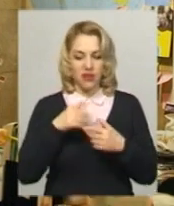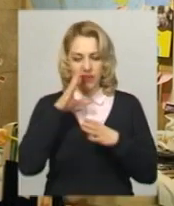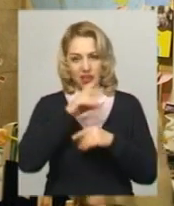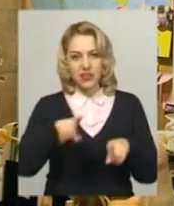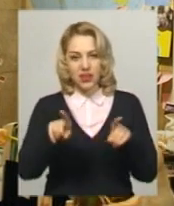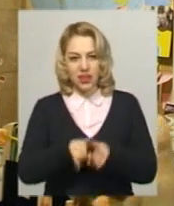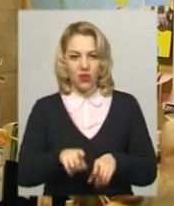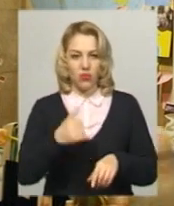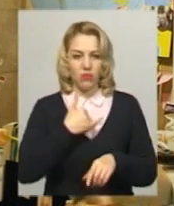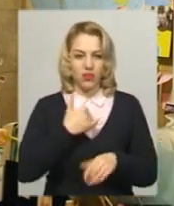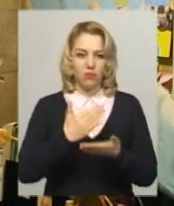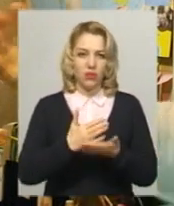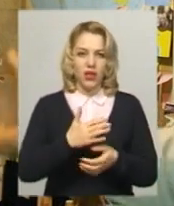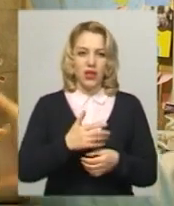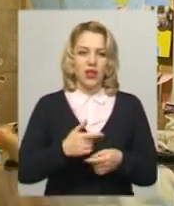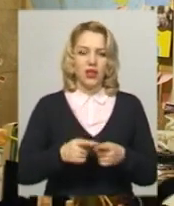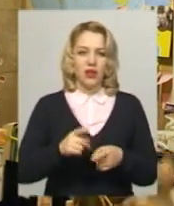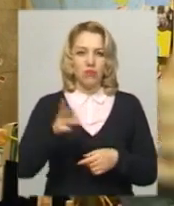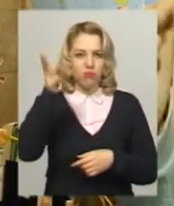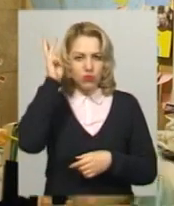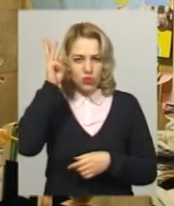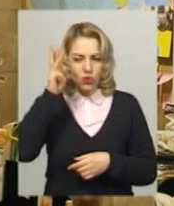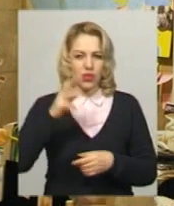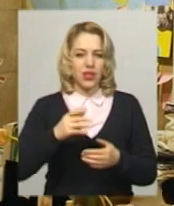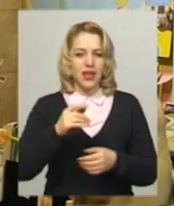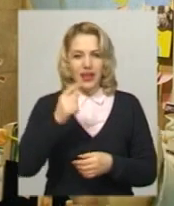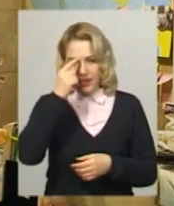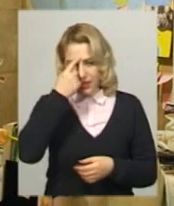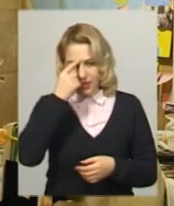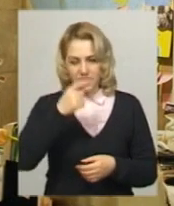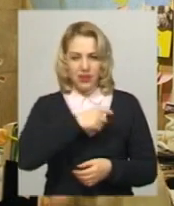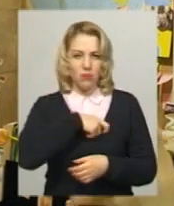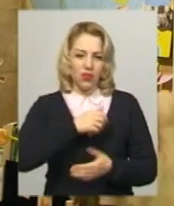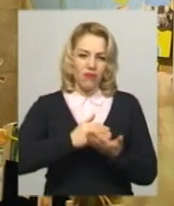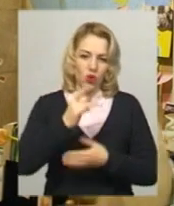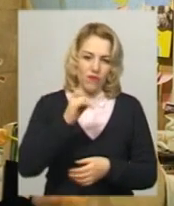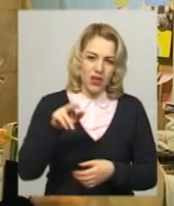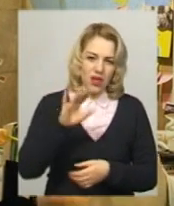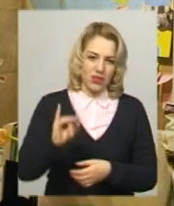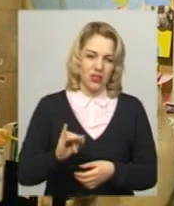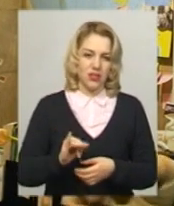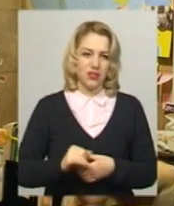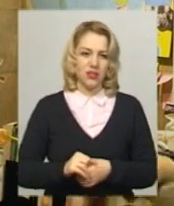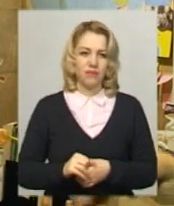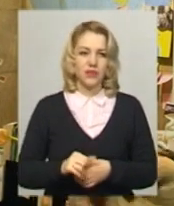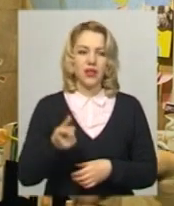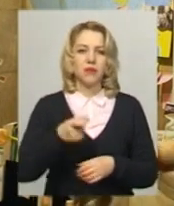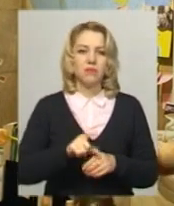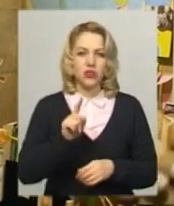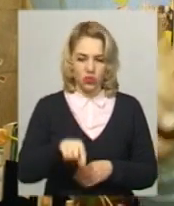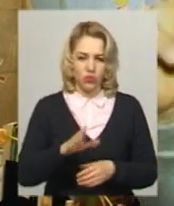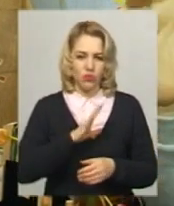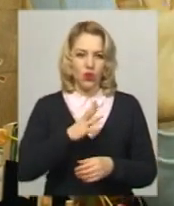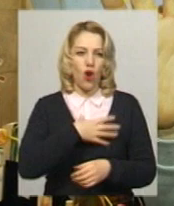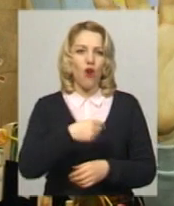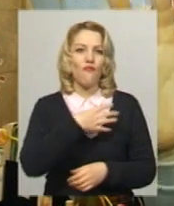так, в мене були і надзвичайно повноважний посол Індії, і депутати Верховної Ради, хто тільки не був, більше того тиждень тому були